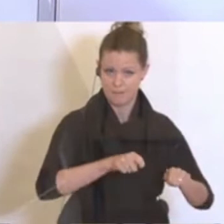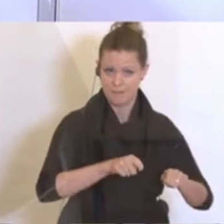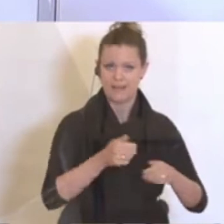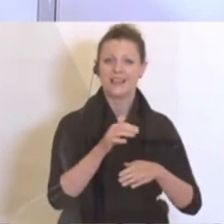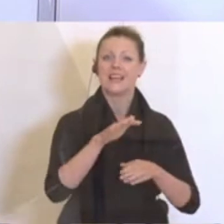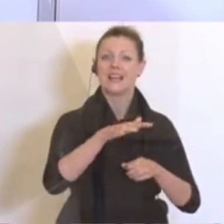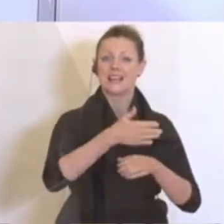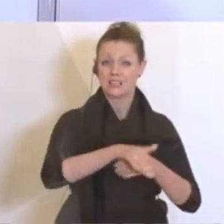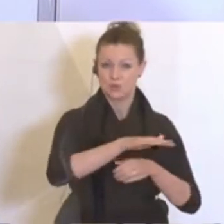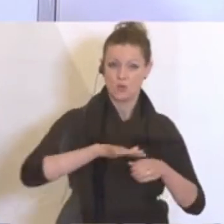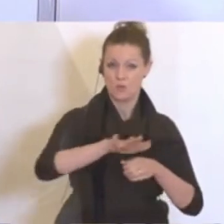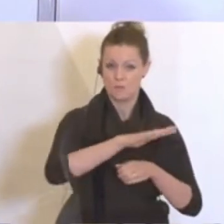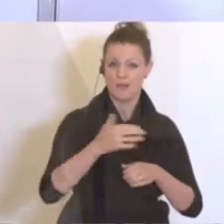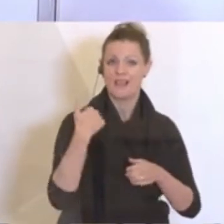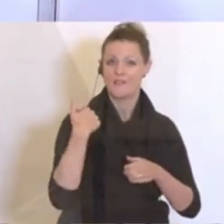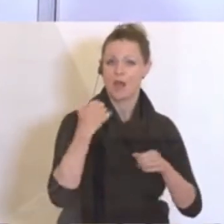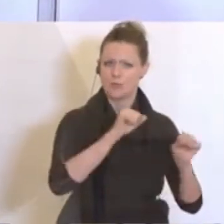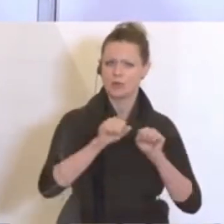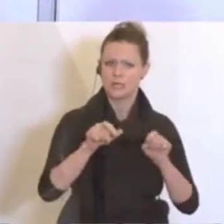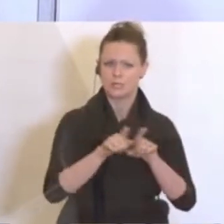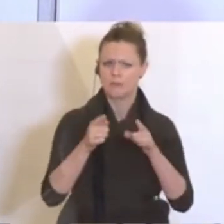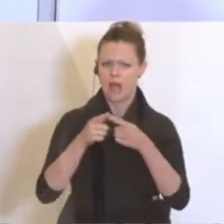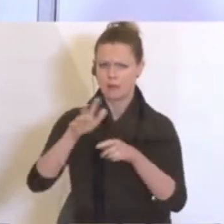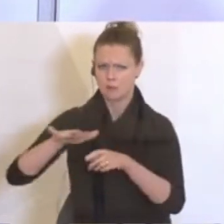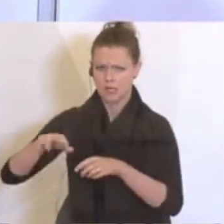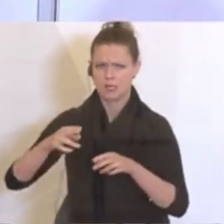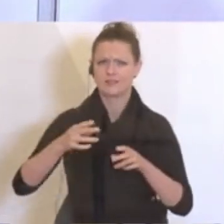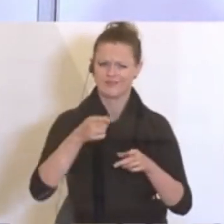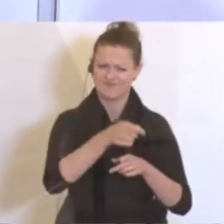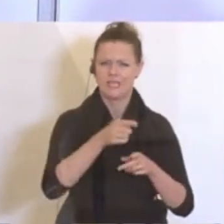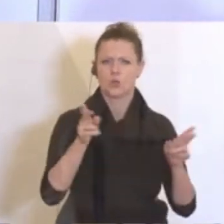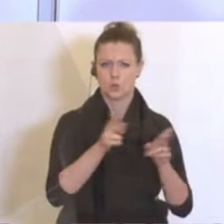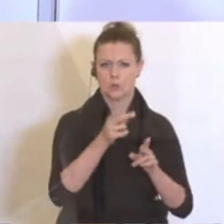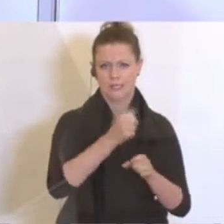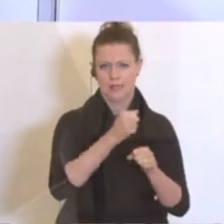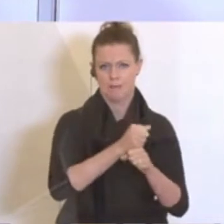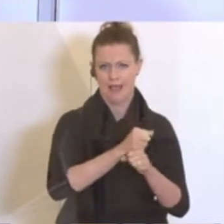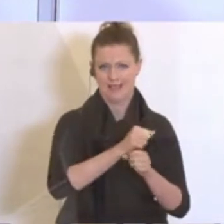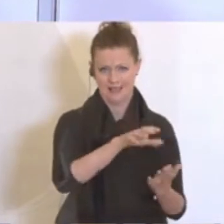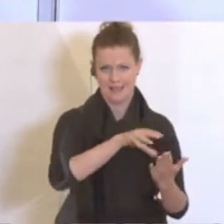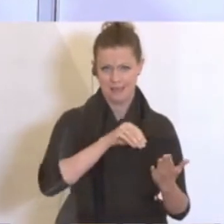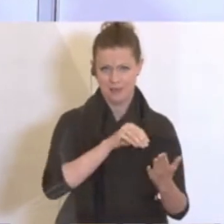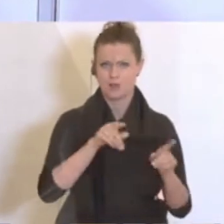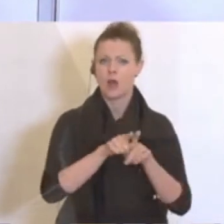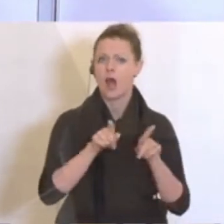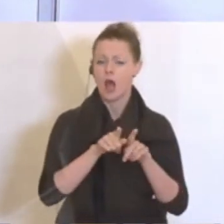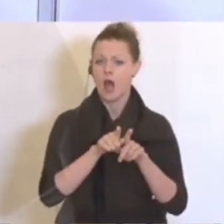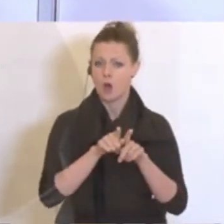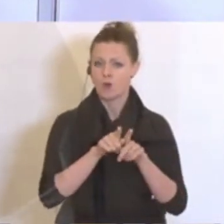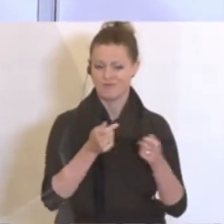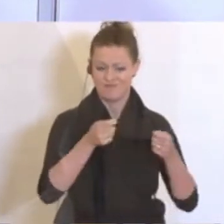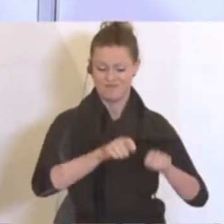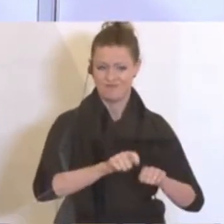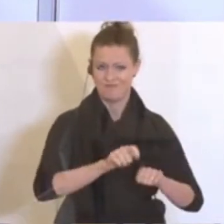Gastronomie die Möglichkeit hatte, wie andere Branchen auch auf Kurzarbeit zurückzugreifen und in der Zeit der Schließung auch 75